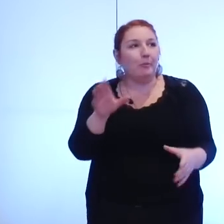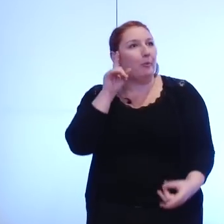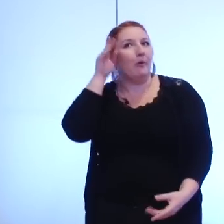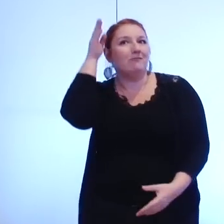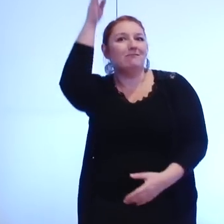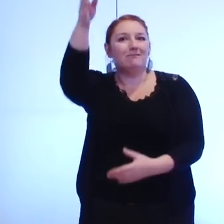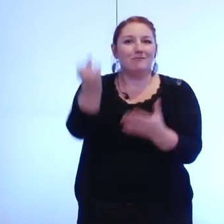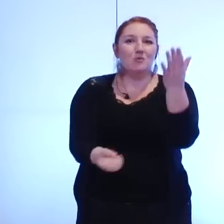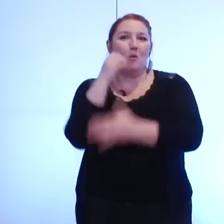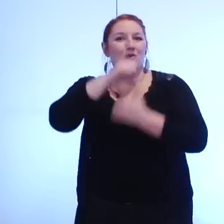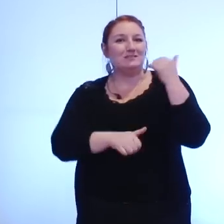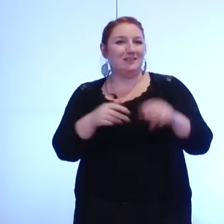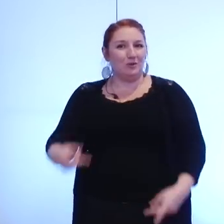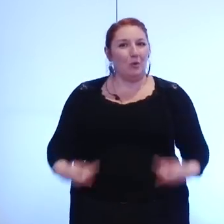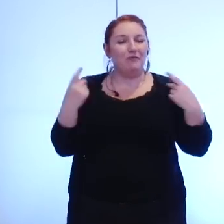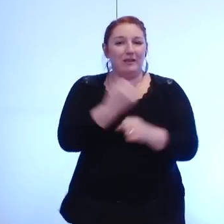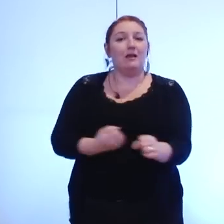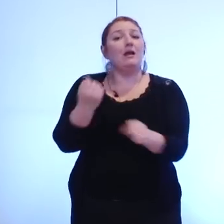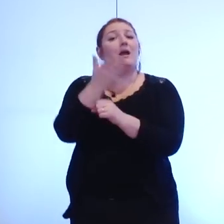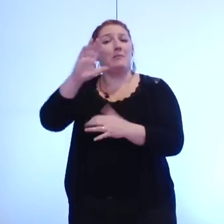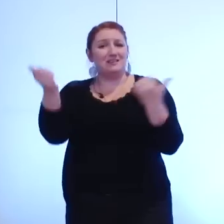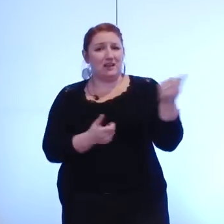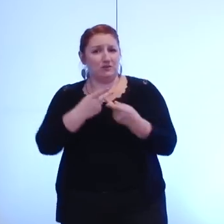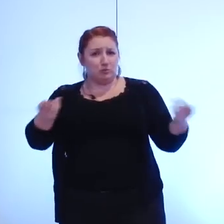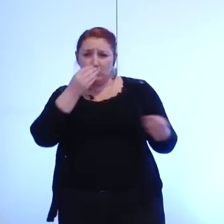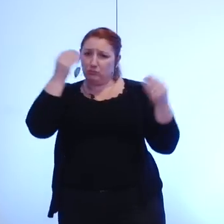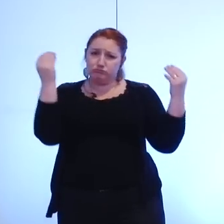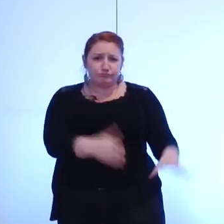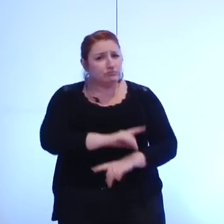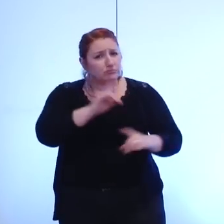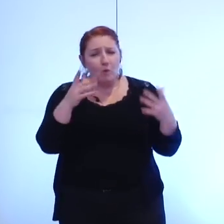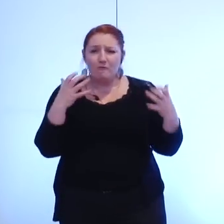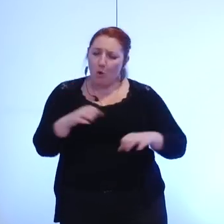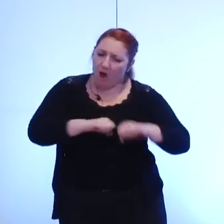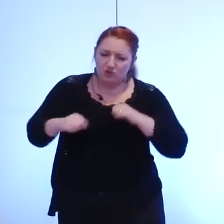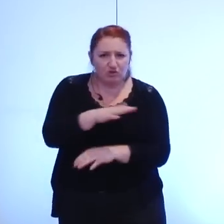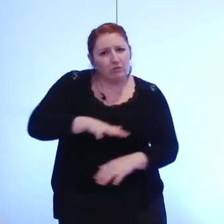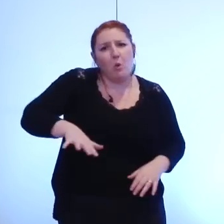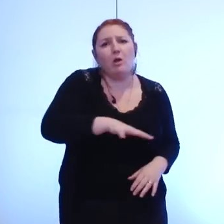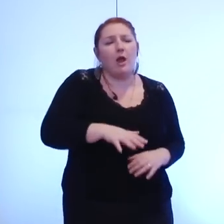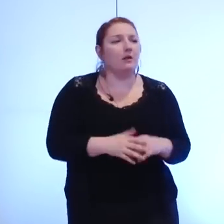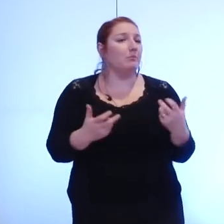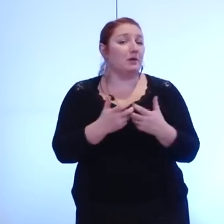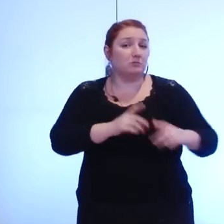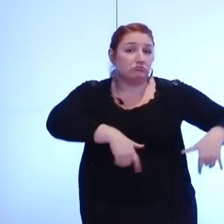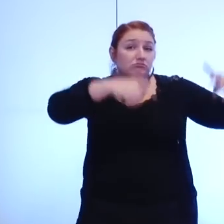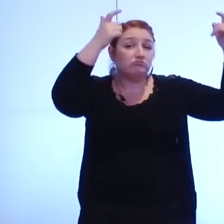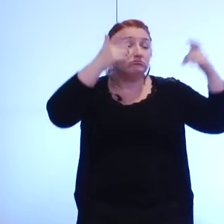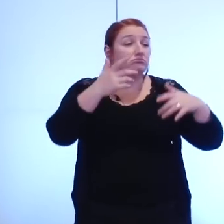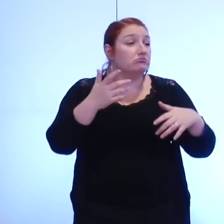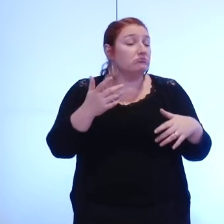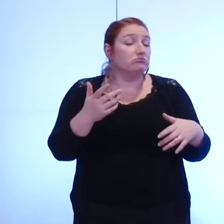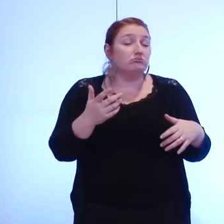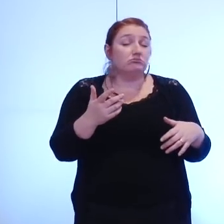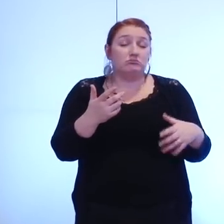renonçons pas pour autant aux services publics nous voulons agir à notre échelle plusieurs exemples existent pour démontrer que la construction d'un grand service public